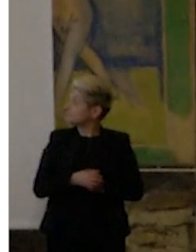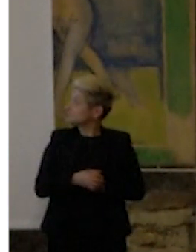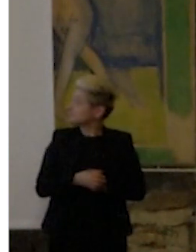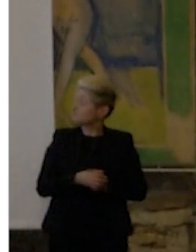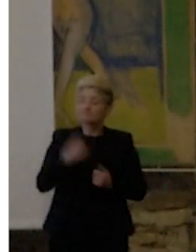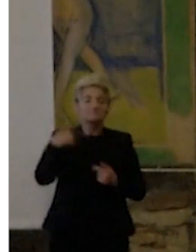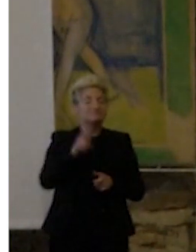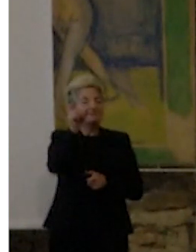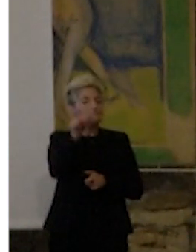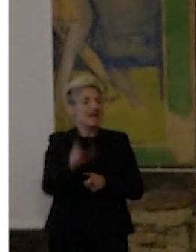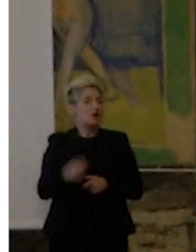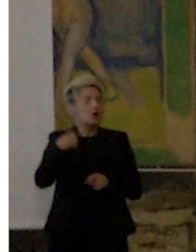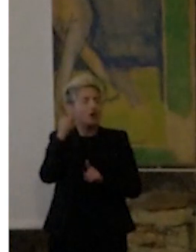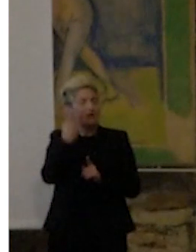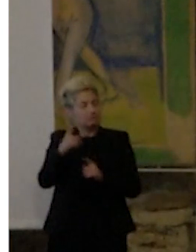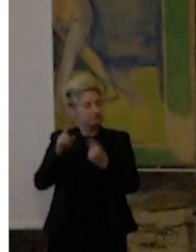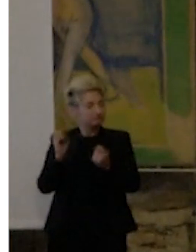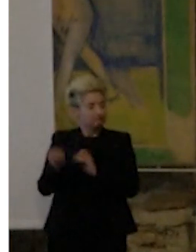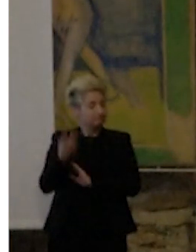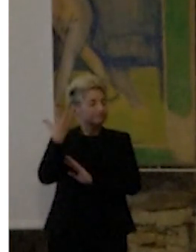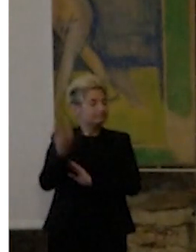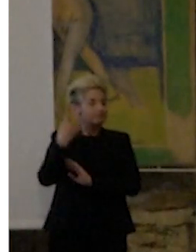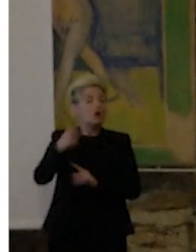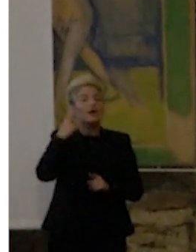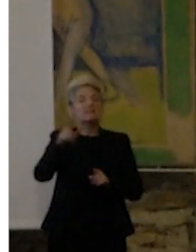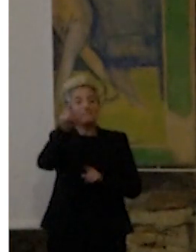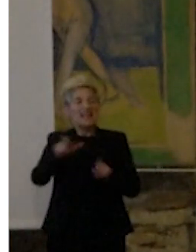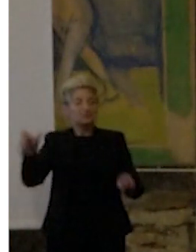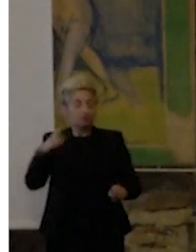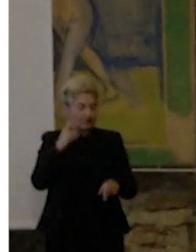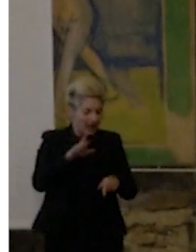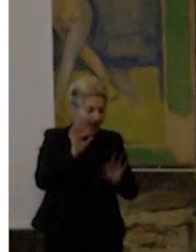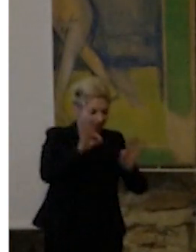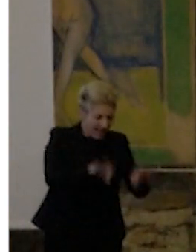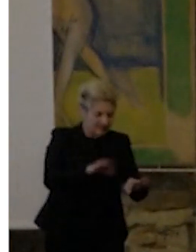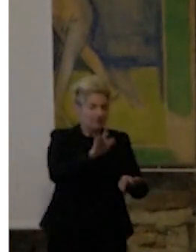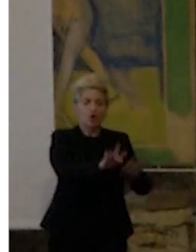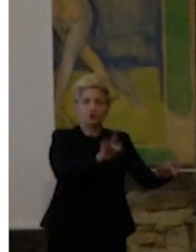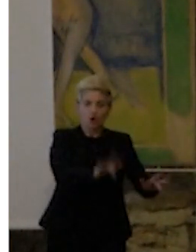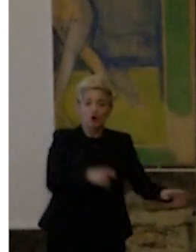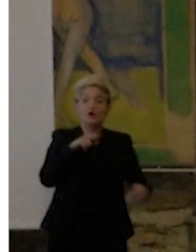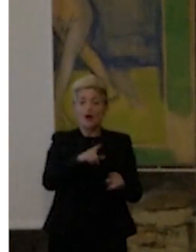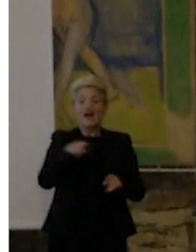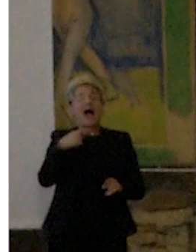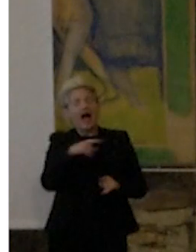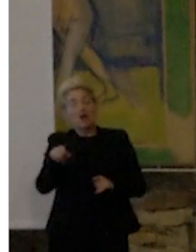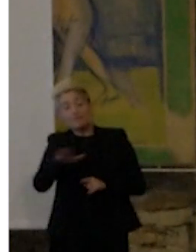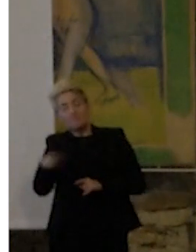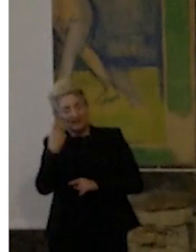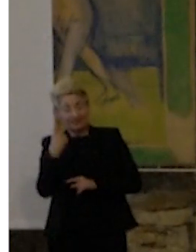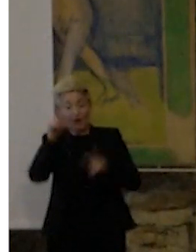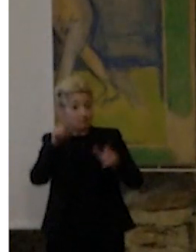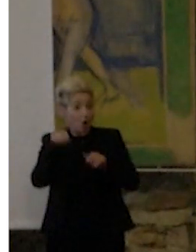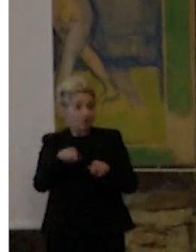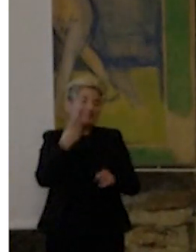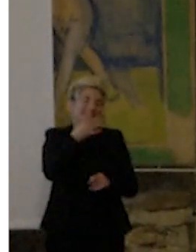Queste sono le parole che mi interessano, verificare se le persone raggiungono, toccano e fanno le cose. Attraverso questo bambino posso dire sì, funziona. Andiamo